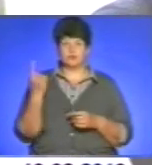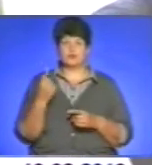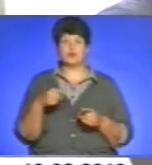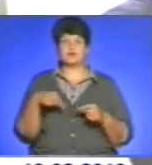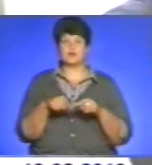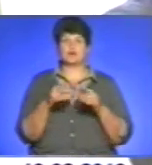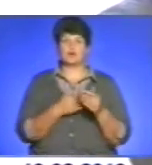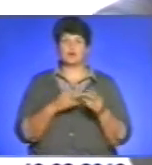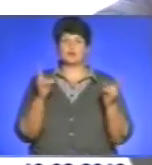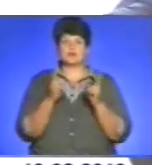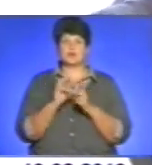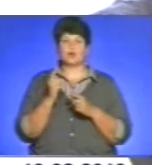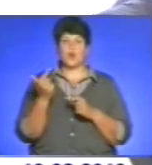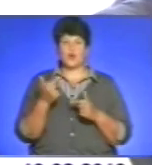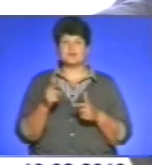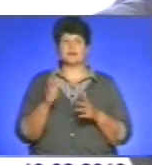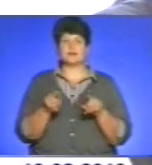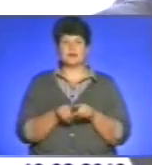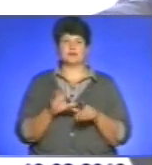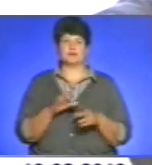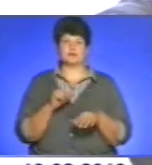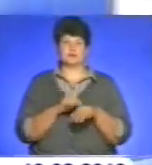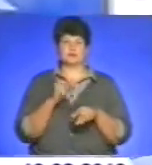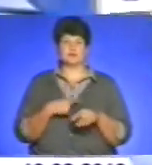гостей так, щоб вони почувалися, як удома.